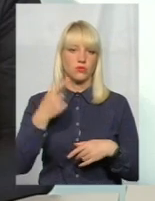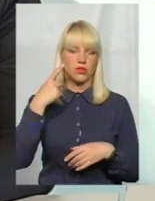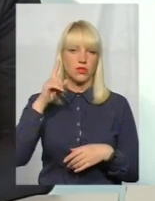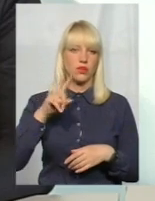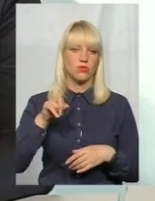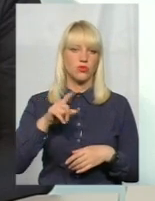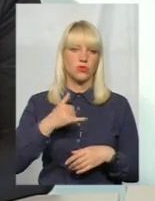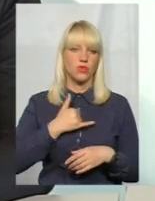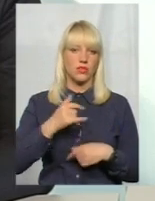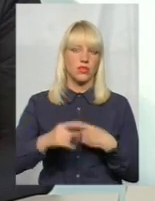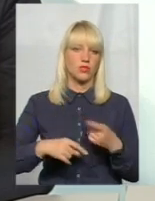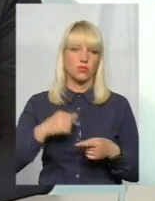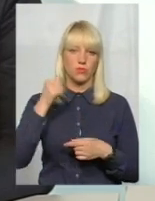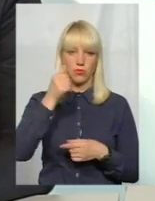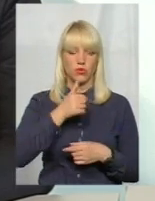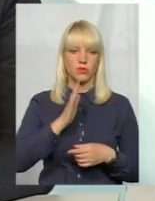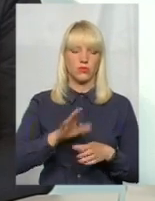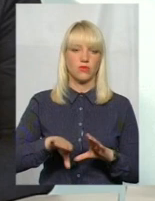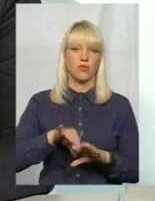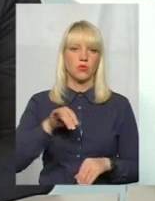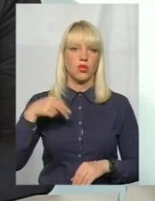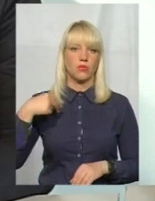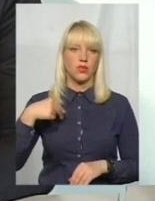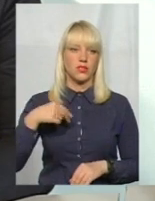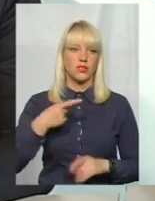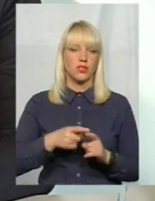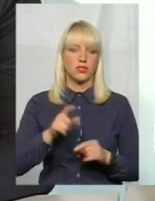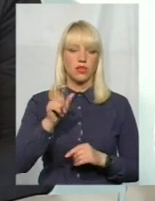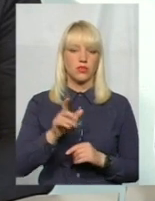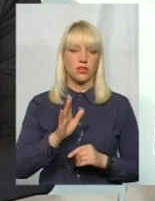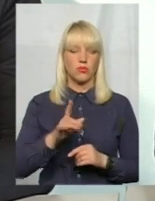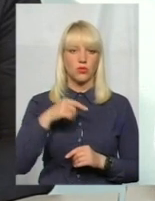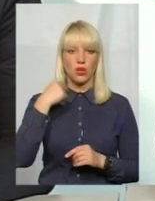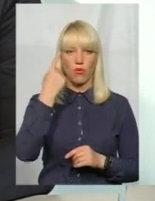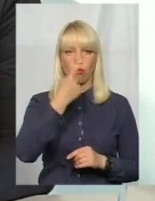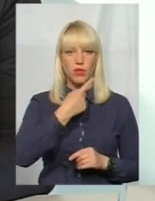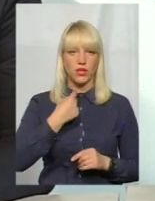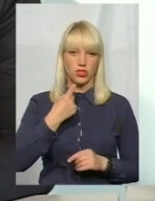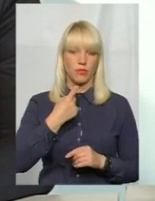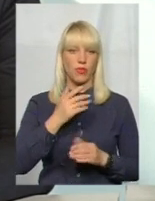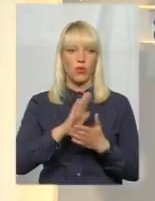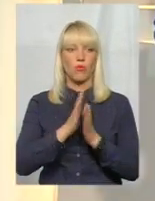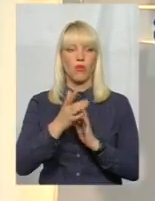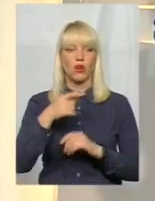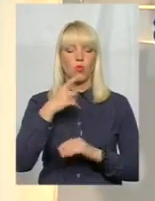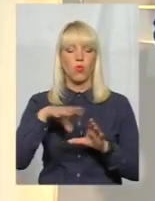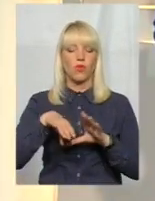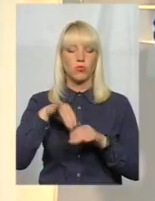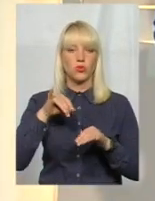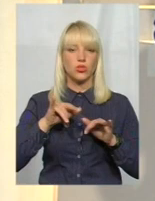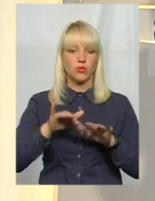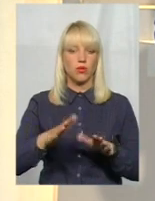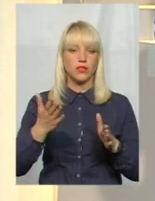що в нас в наступному році вибори президента. І ця людина буде обличчям безпосередньо, умовно навіть кажучи, виборчої кампанії, яка фактично